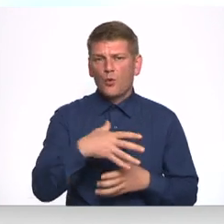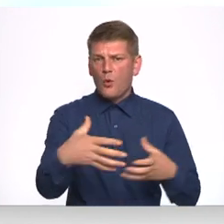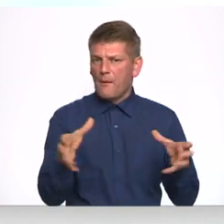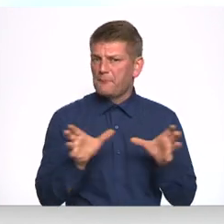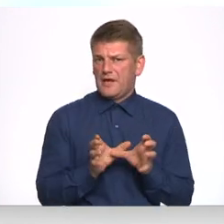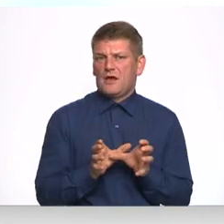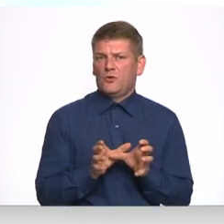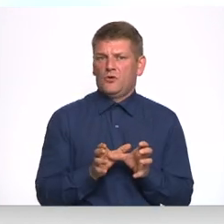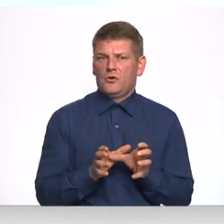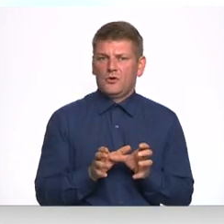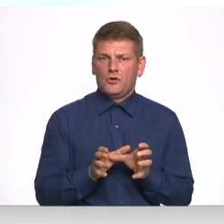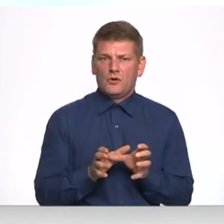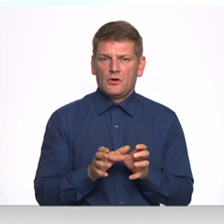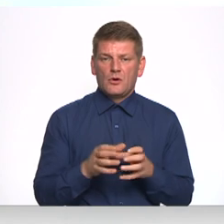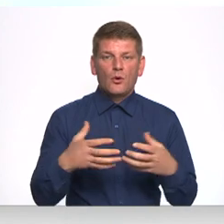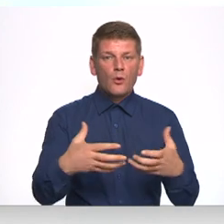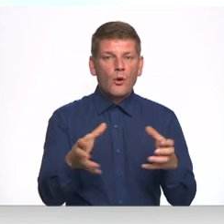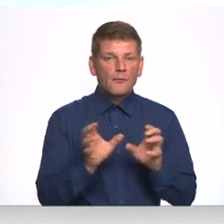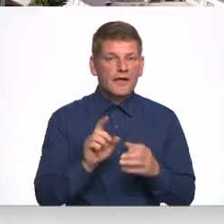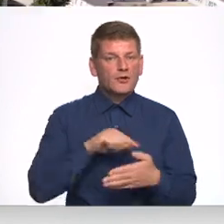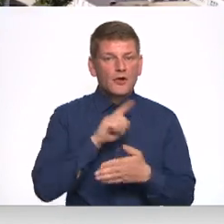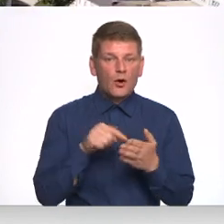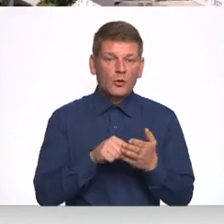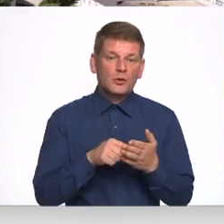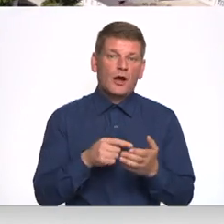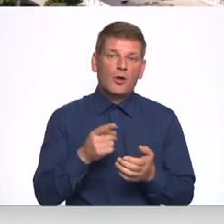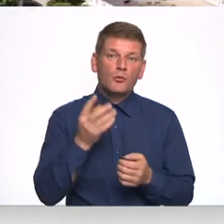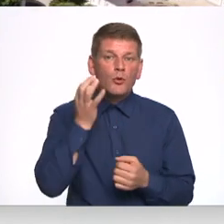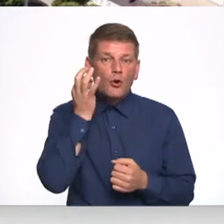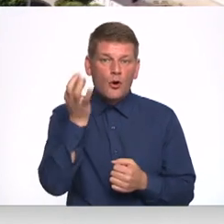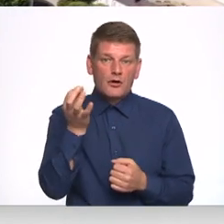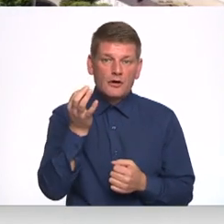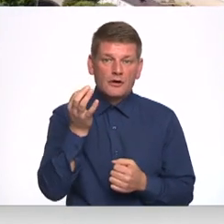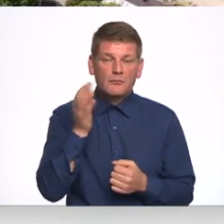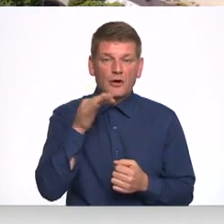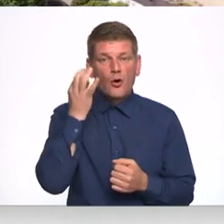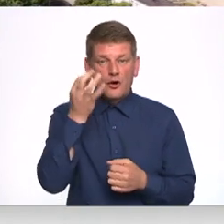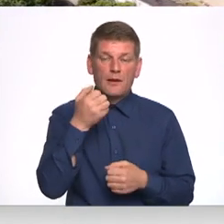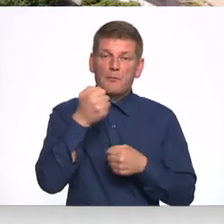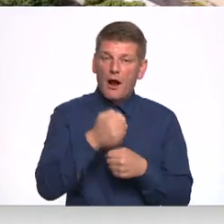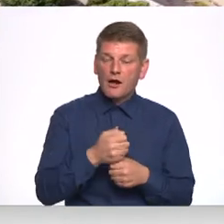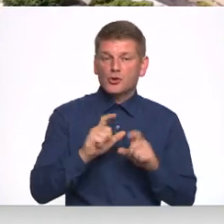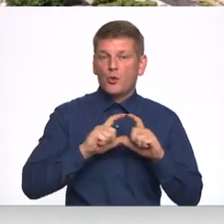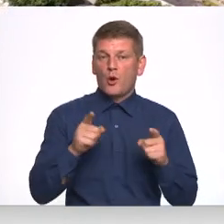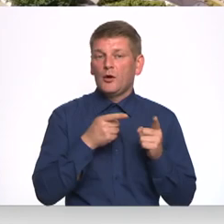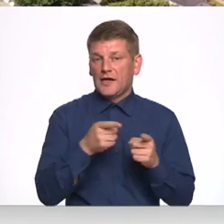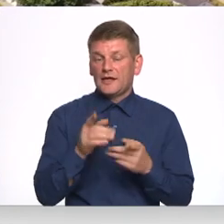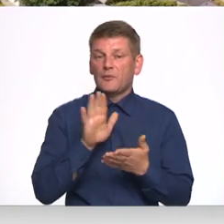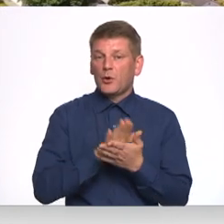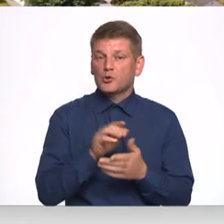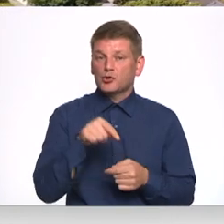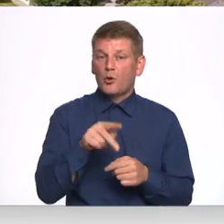jautājumu, varbūt konkrēto pagasto skolu ietekmes uz to vietu